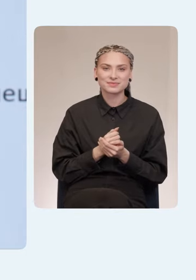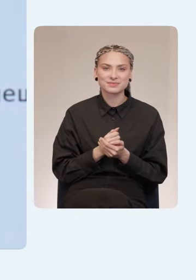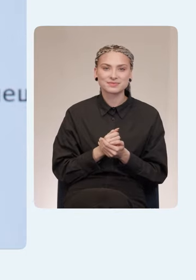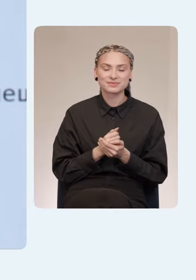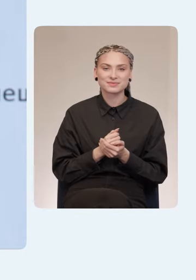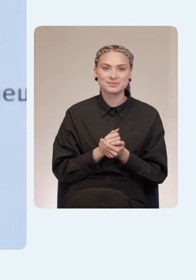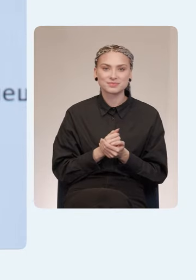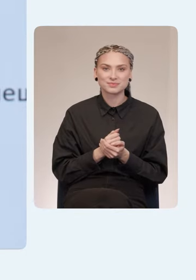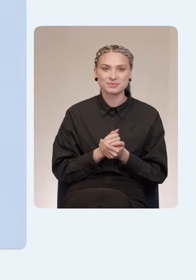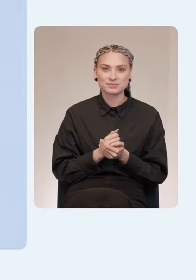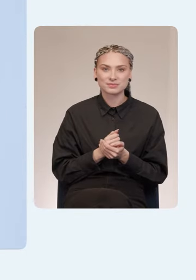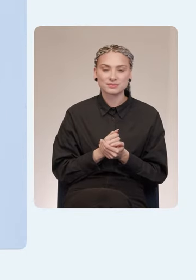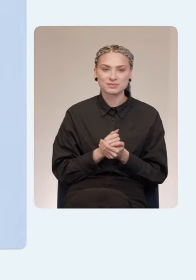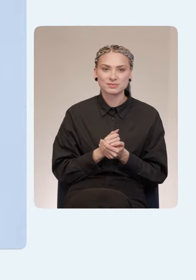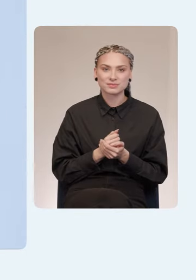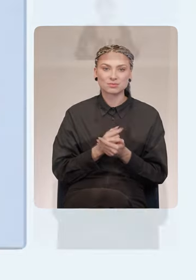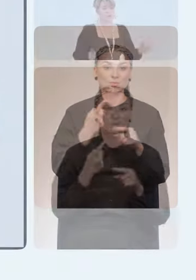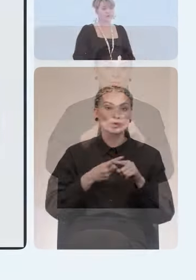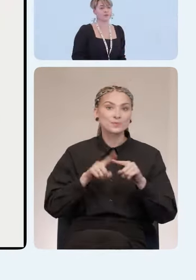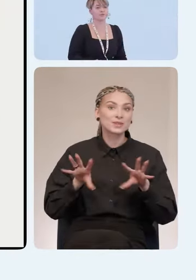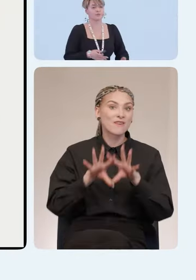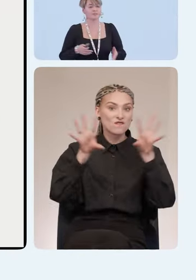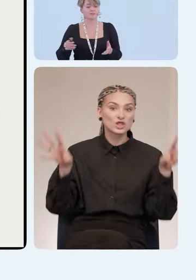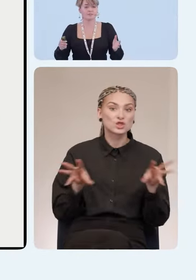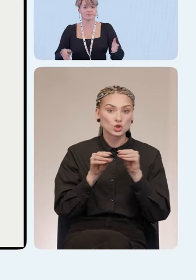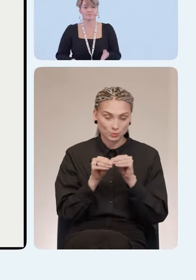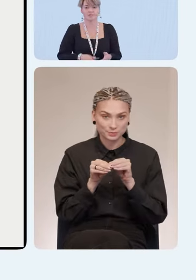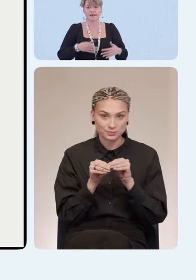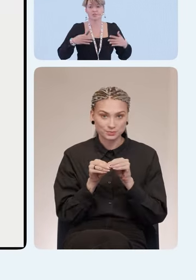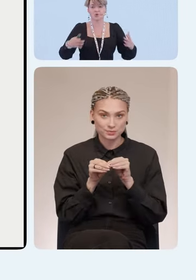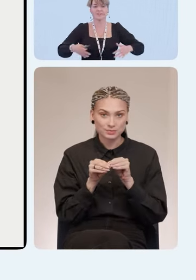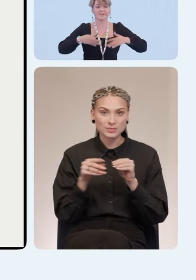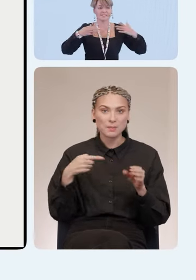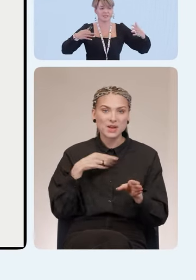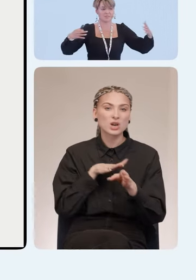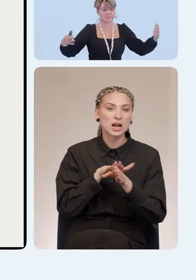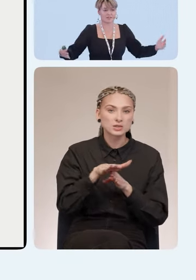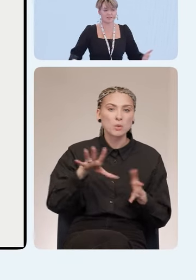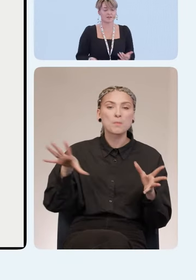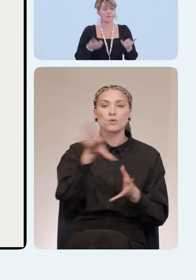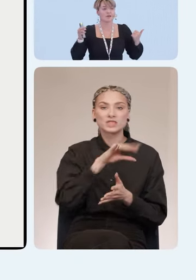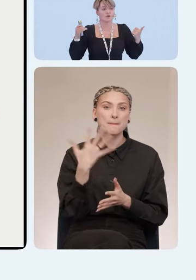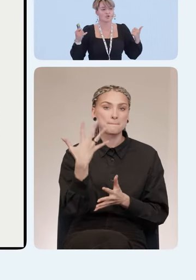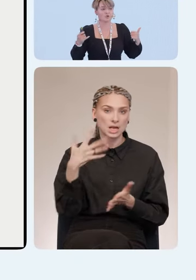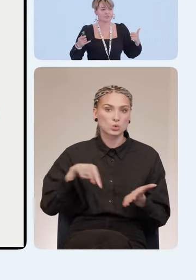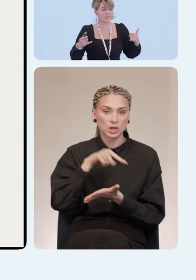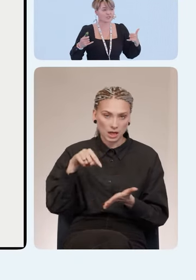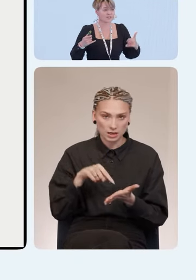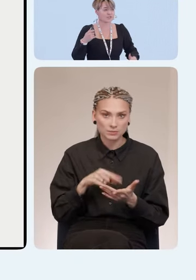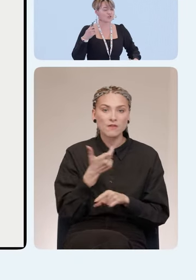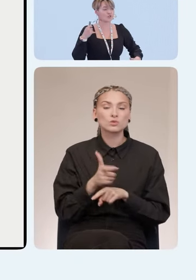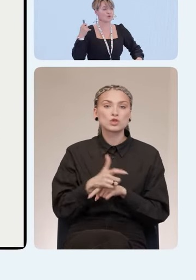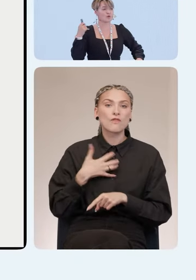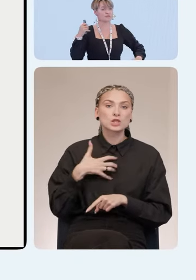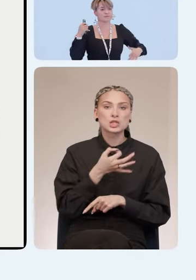классные ребята. И вот эту всю историю мы реализовывали во всех пяти городах. Что очень важно